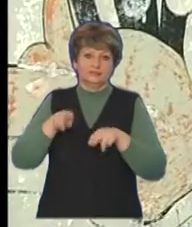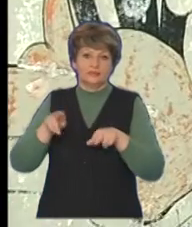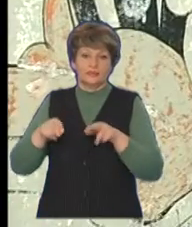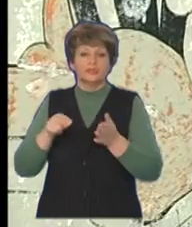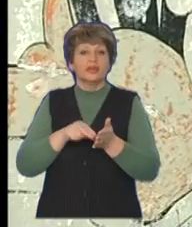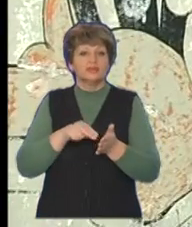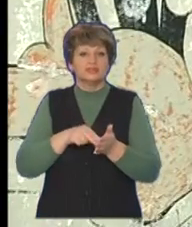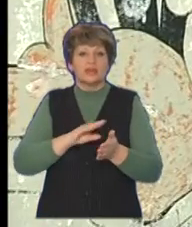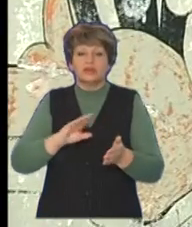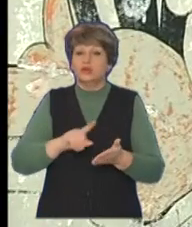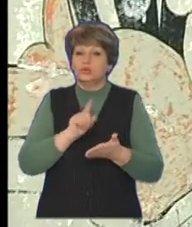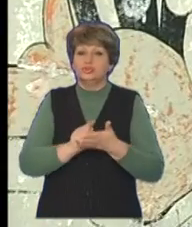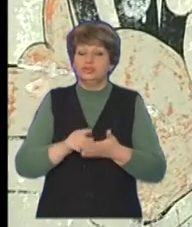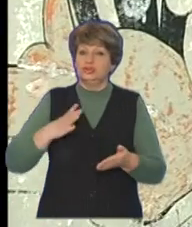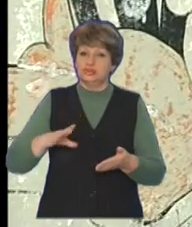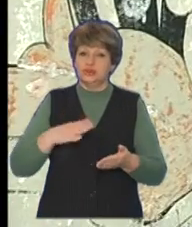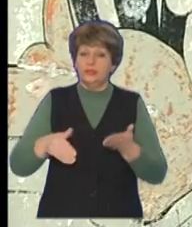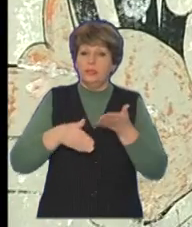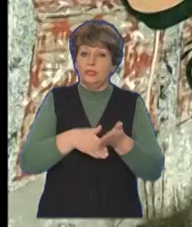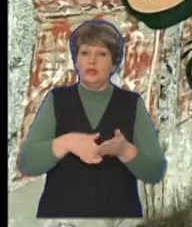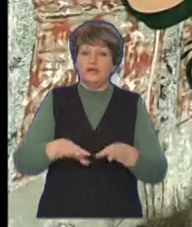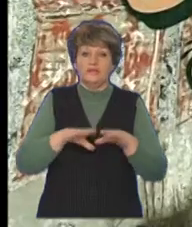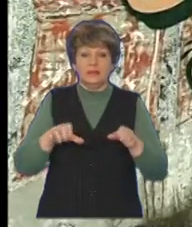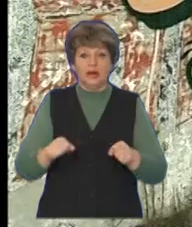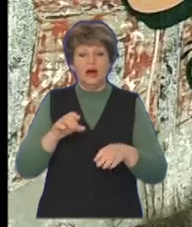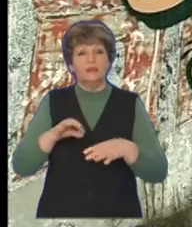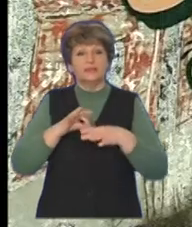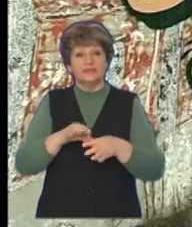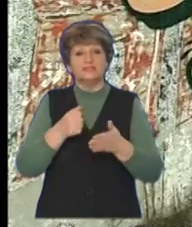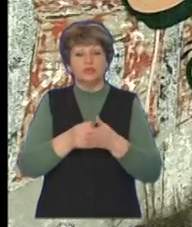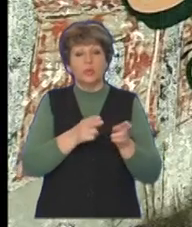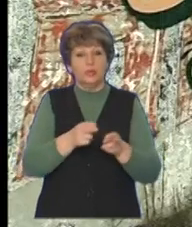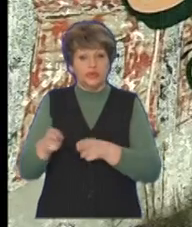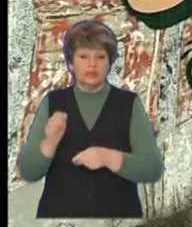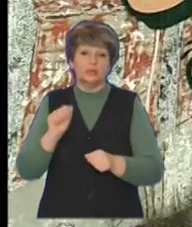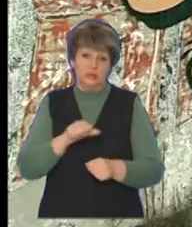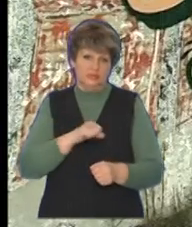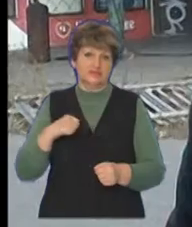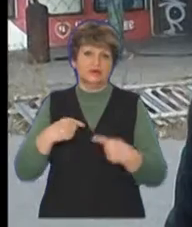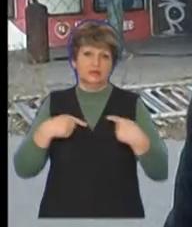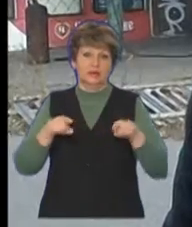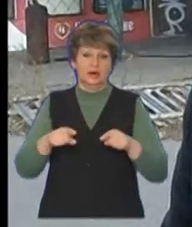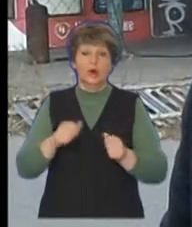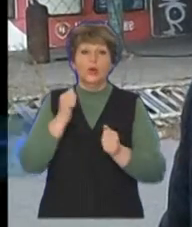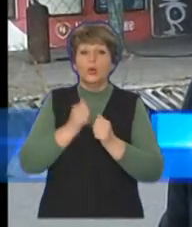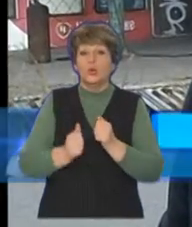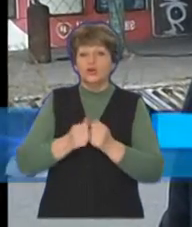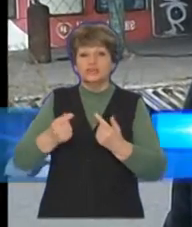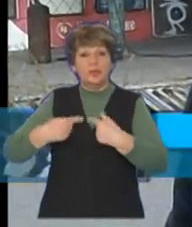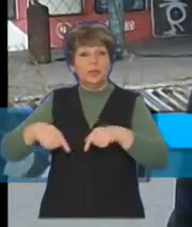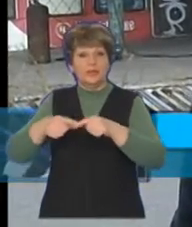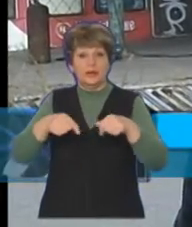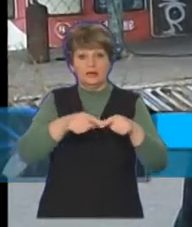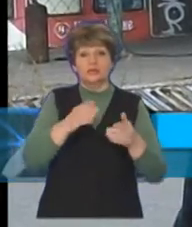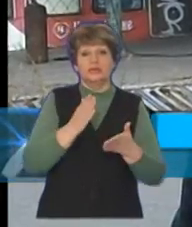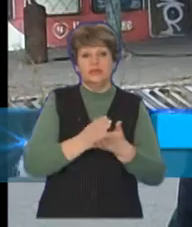Черкасьці не мають чекати допомоги від влади. А привезти до ладу будинки та паркани можуть і самі. У кожного об'єкту є